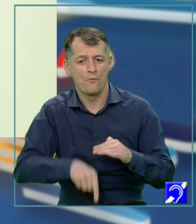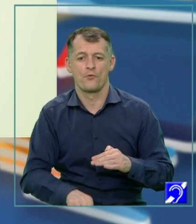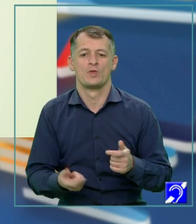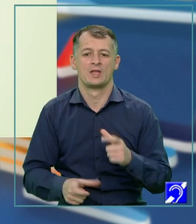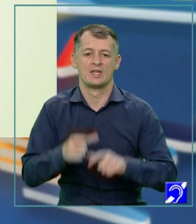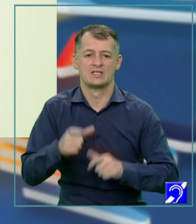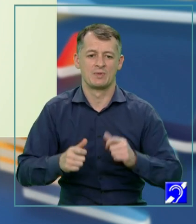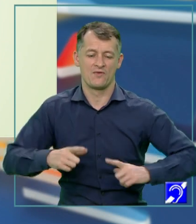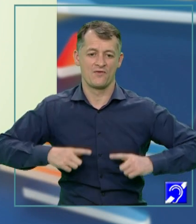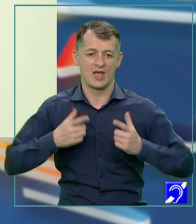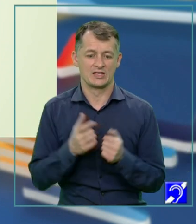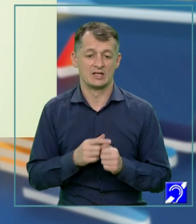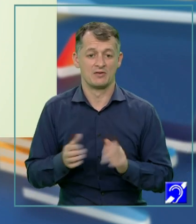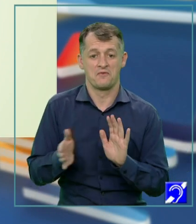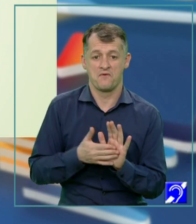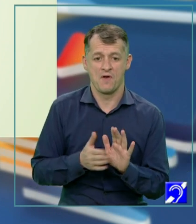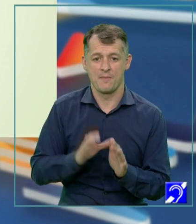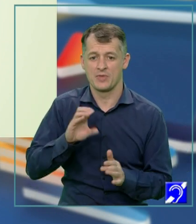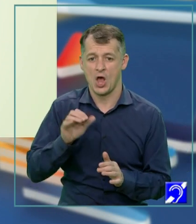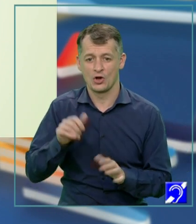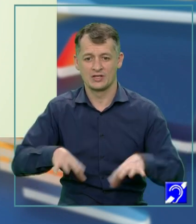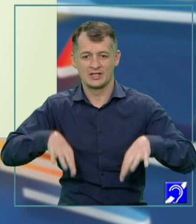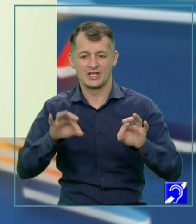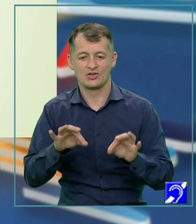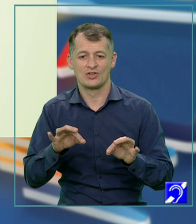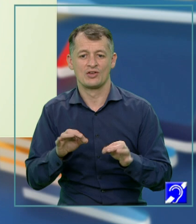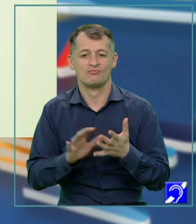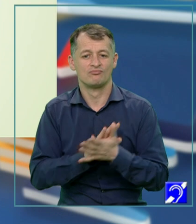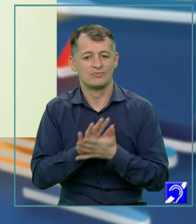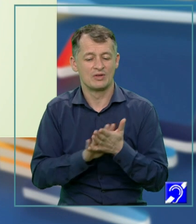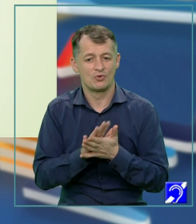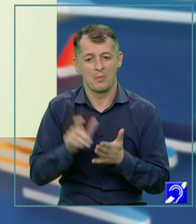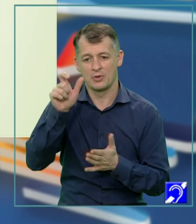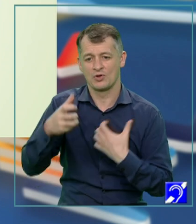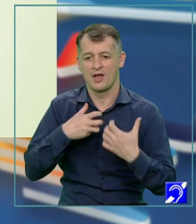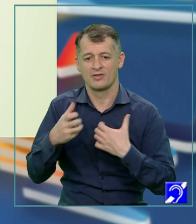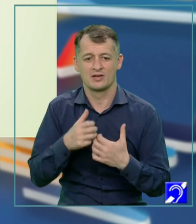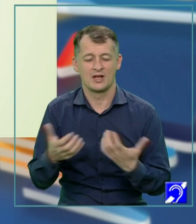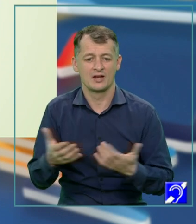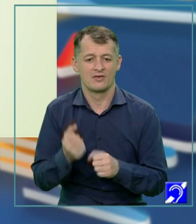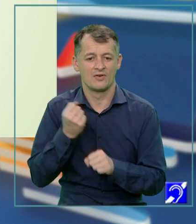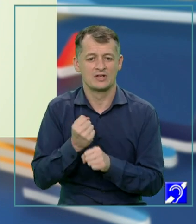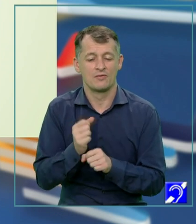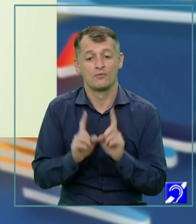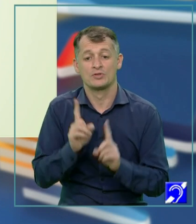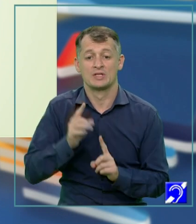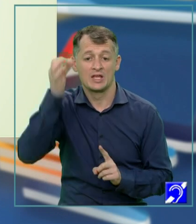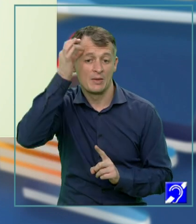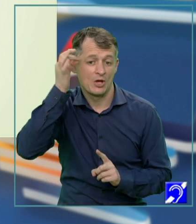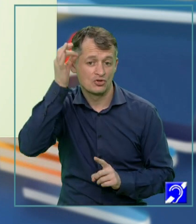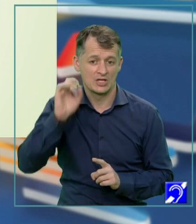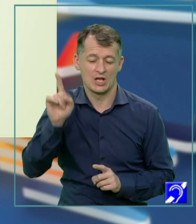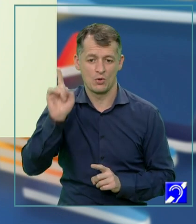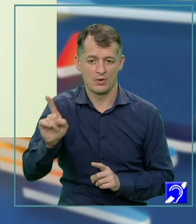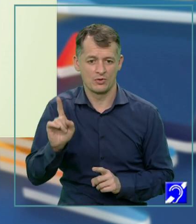În gestul Corinei se regăsește gestul artistului, care recrează lumea în funcție de imaginația proprie,